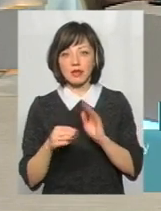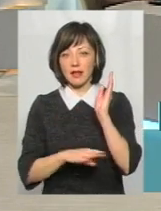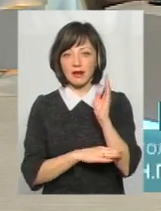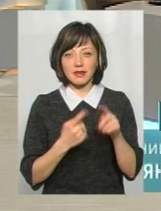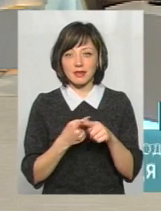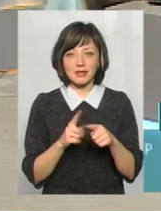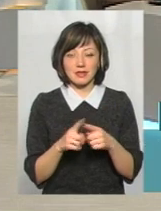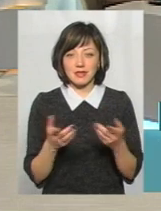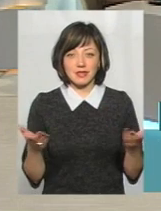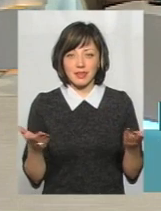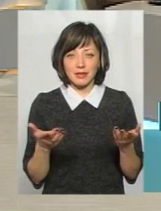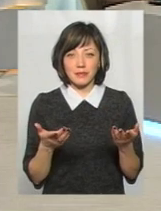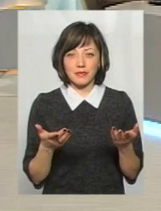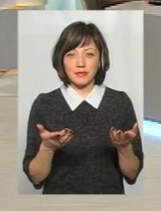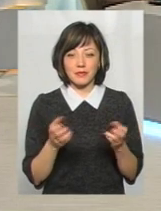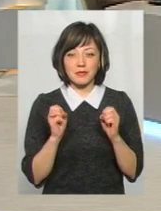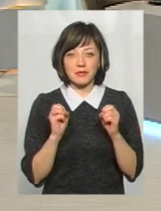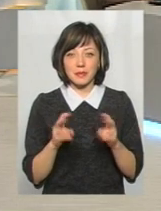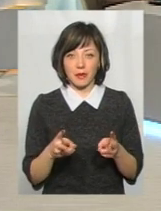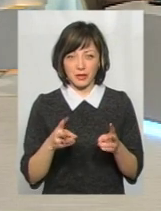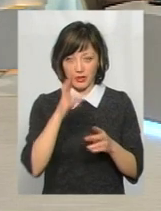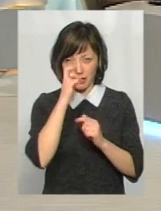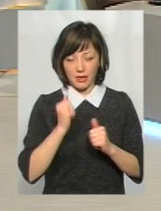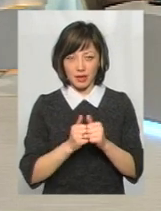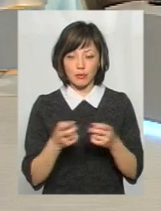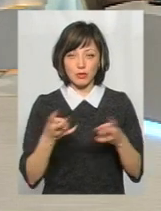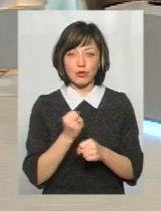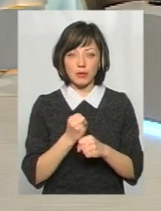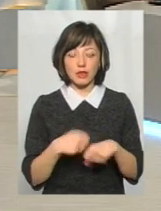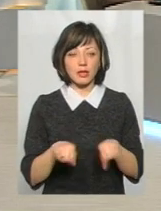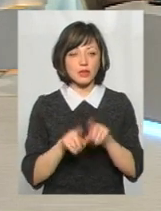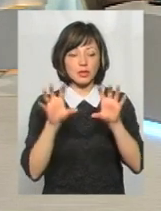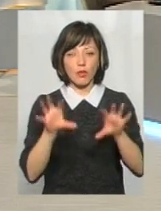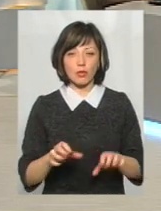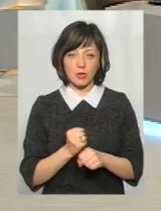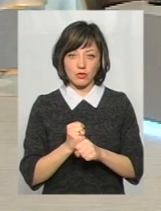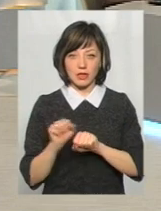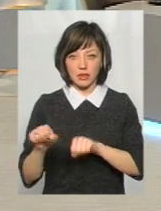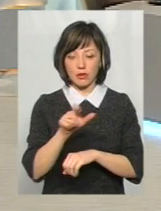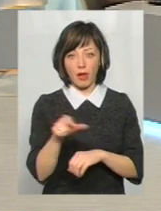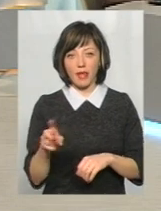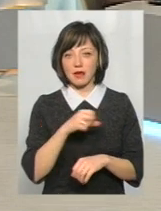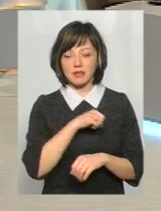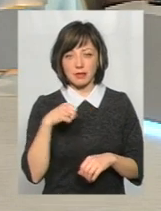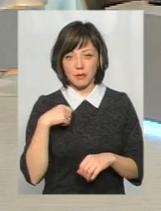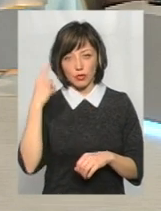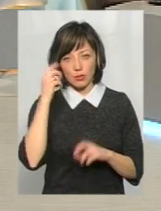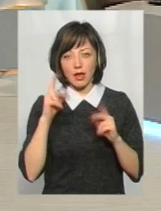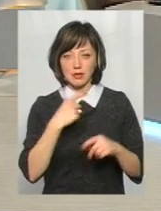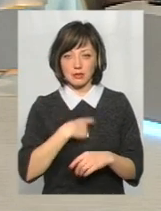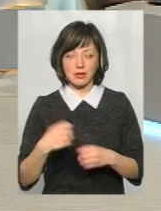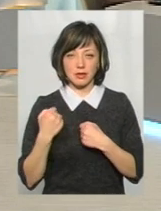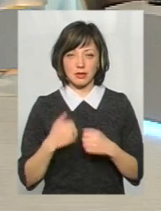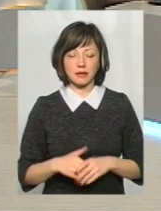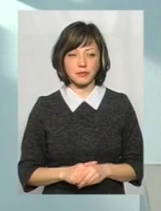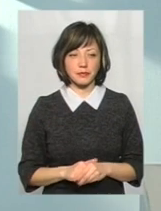демократична країна, це не вільна країна, це не безпечна країна. Тобто потрібно робити так, щоб закон діяв на захист громадян, а не самі громадяни думали, як їх захистити.